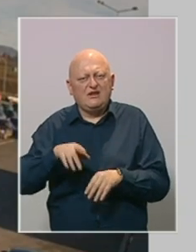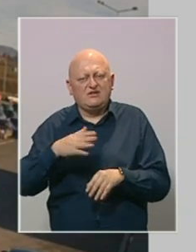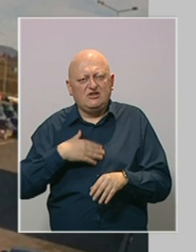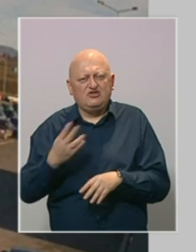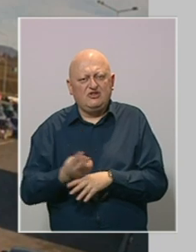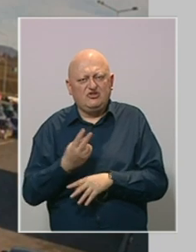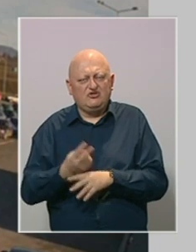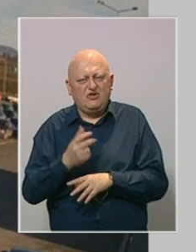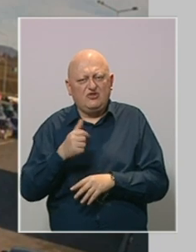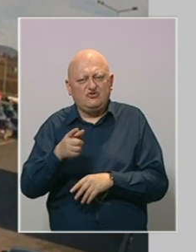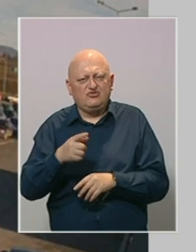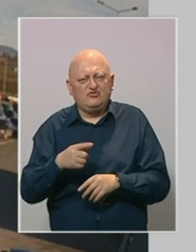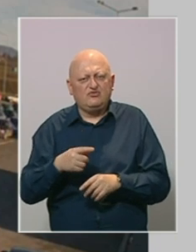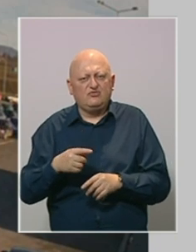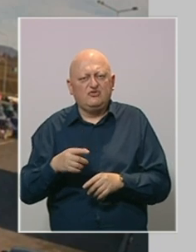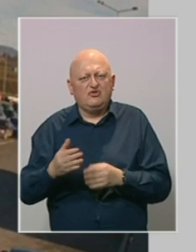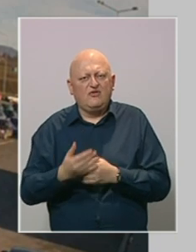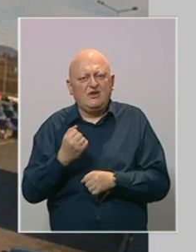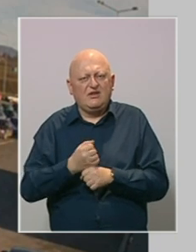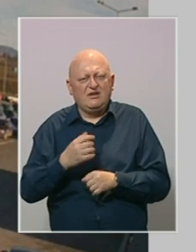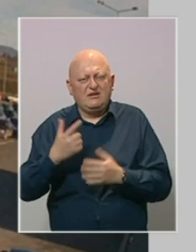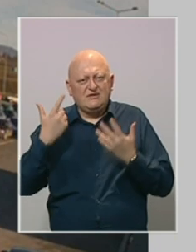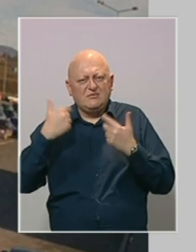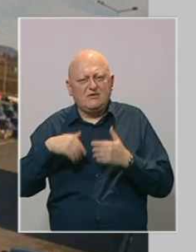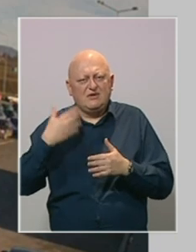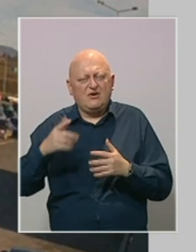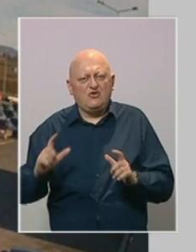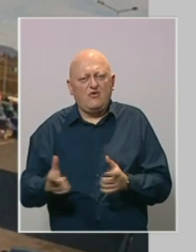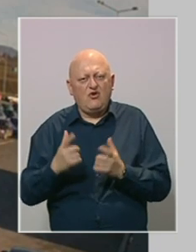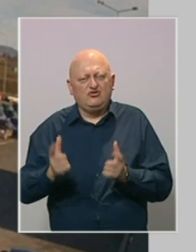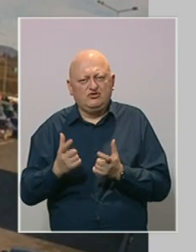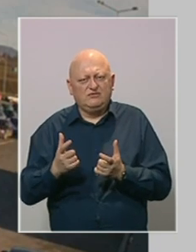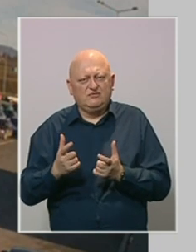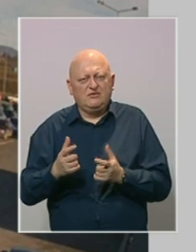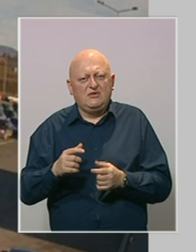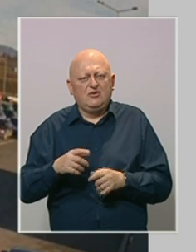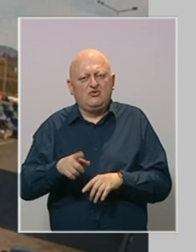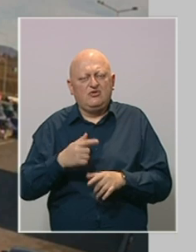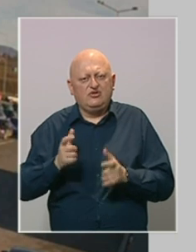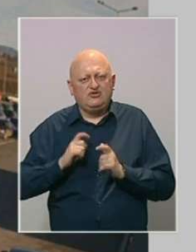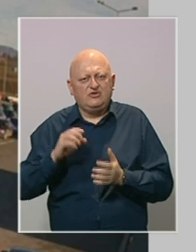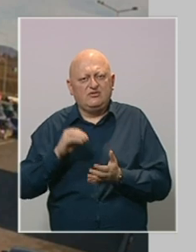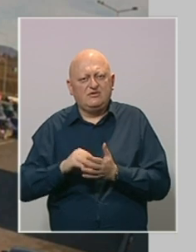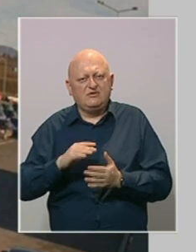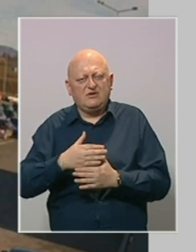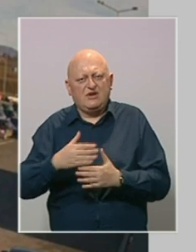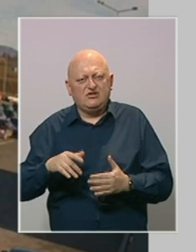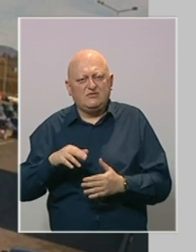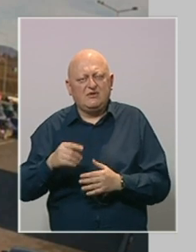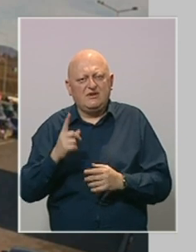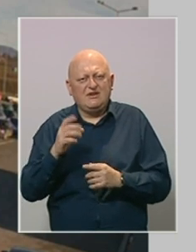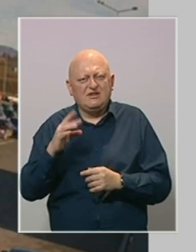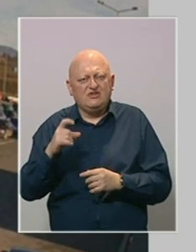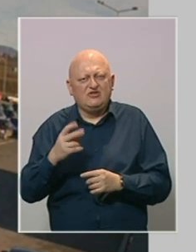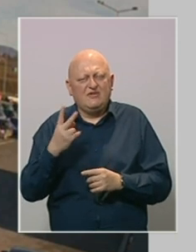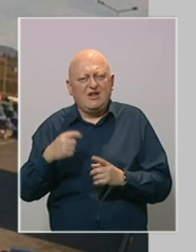izlazu iz naše zemlje, a razlog je taj što počinje novi radni tjedan ako novogodišnjih blagdana. Dulja čekanja zabilježena su na graničnim prijelazima